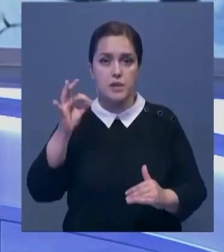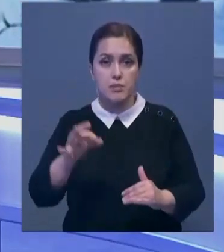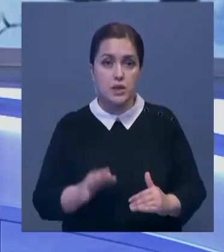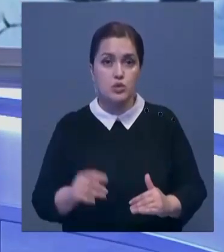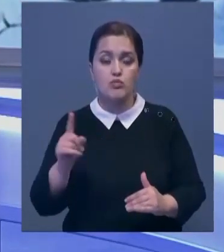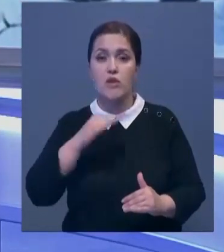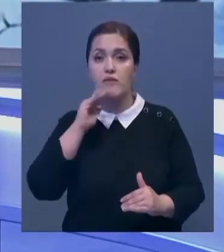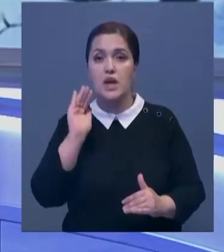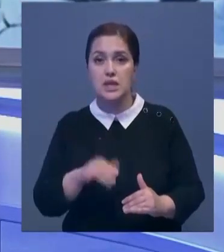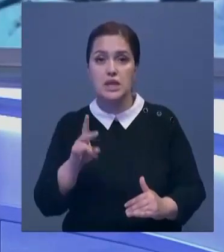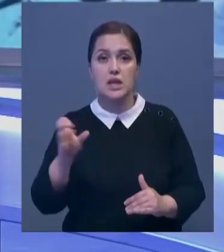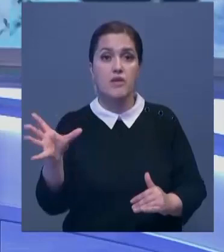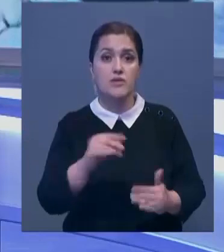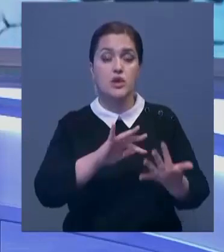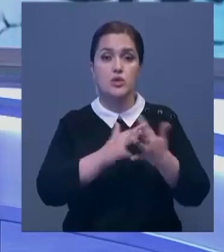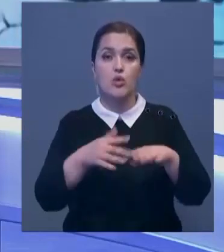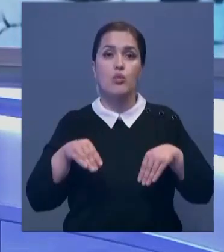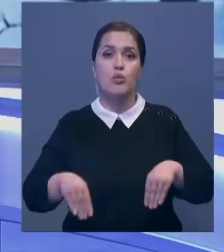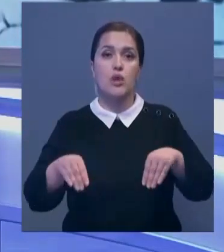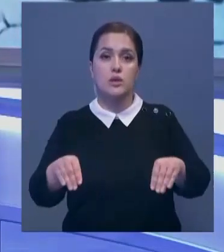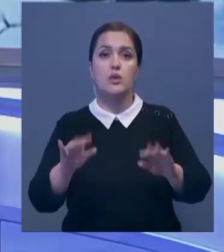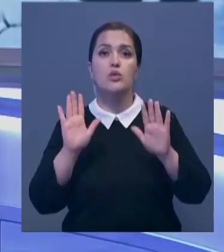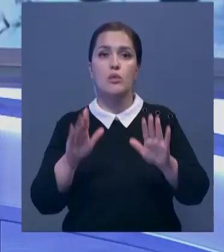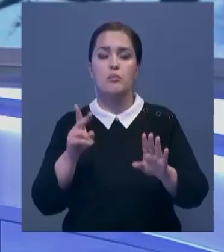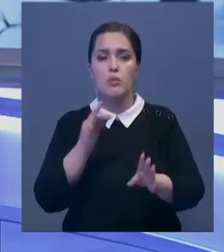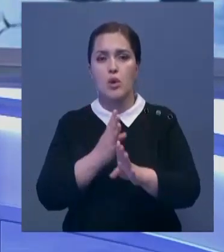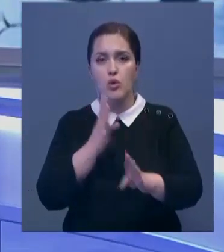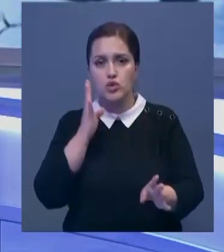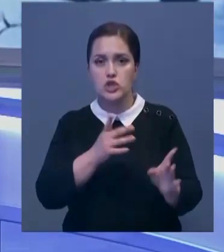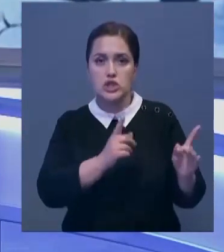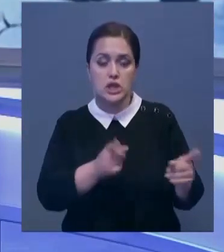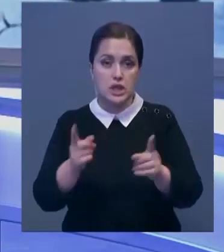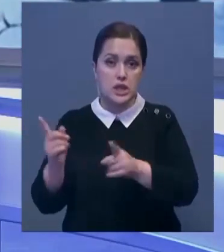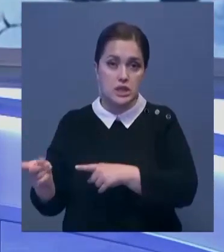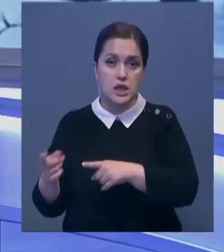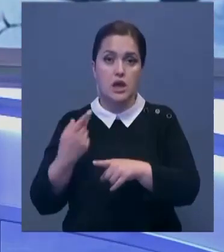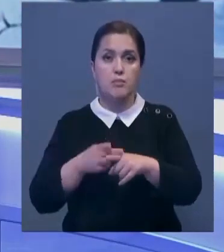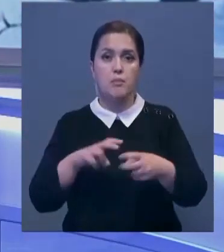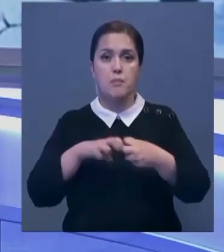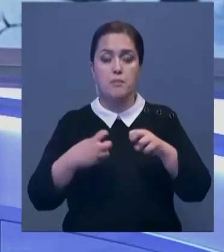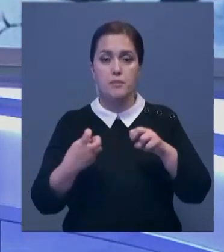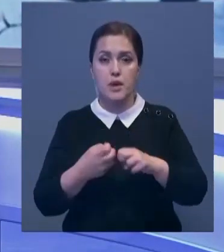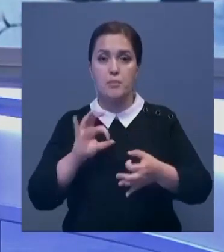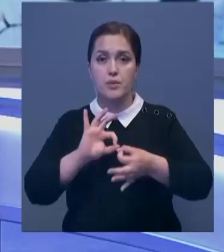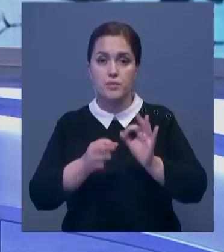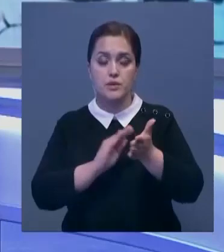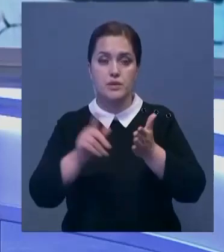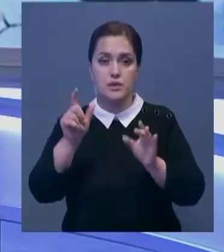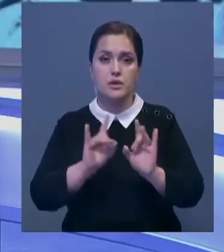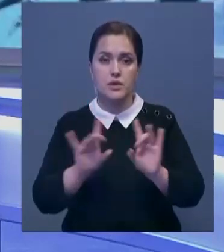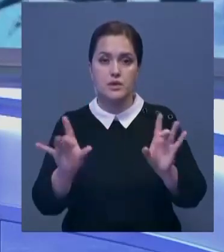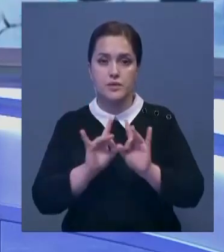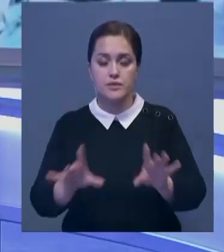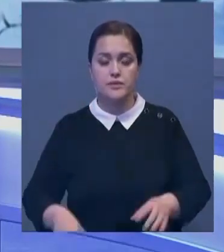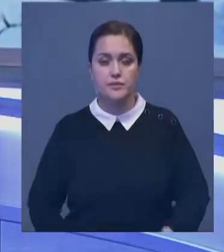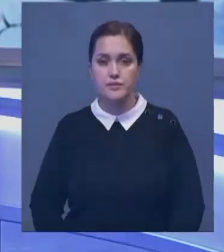И чтобы ее хватило на всех, сельхозугодия люди орошают по очереди. Впрочем, это далеко не единственная проблема жителей. Подробности у